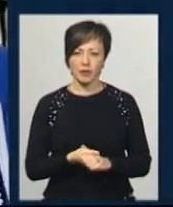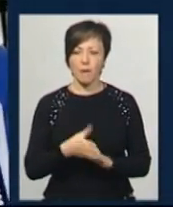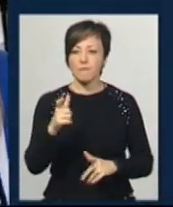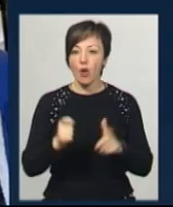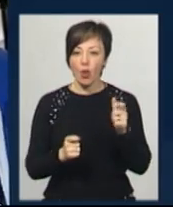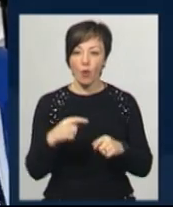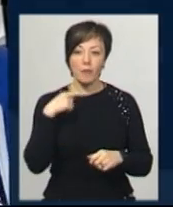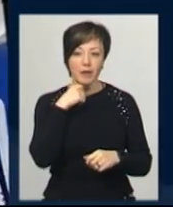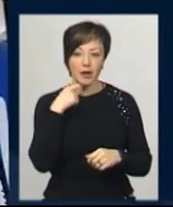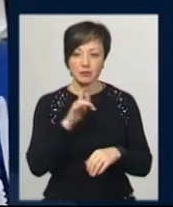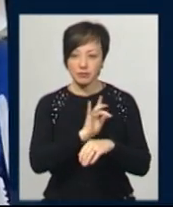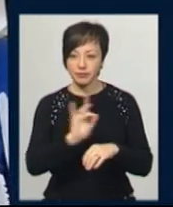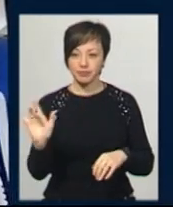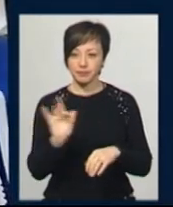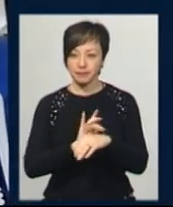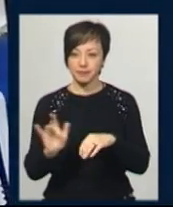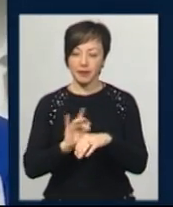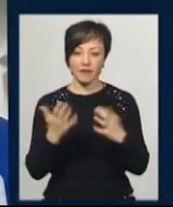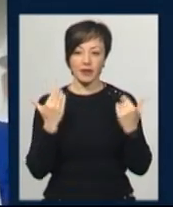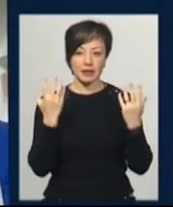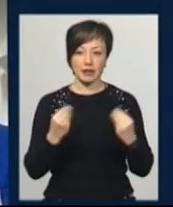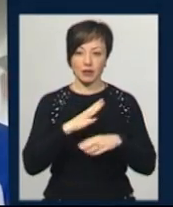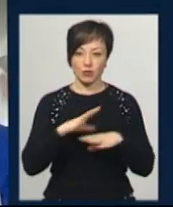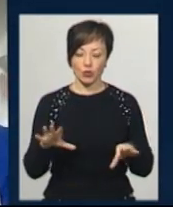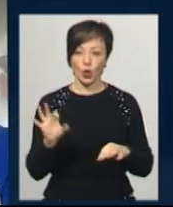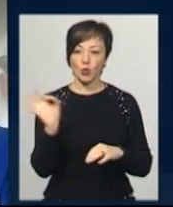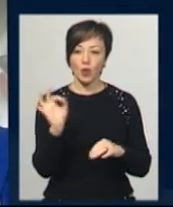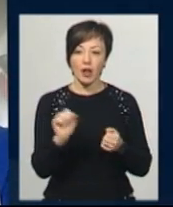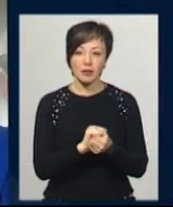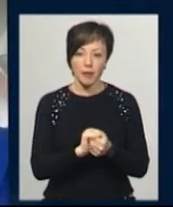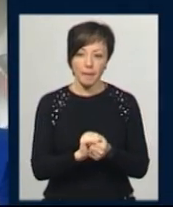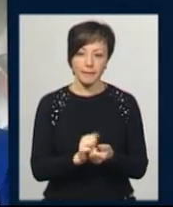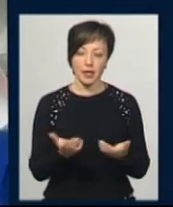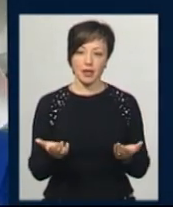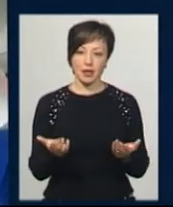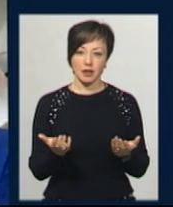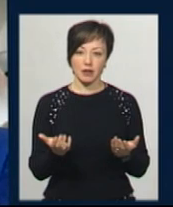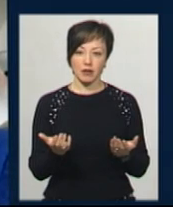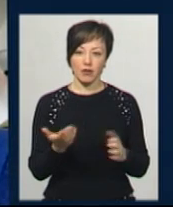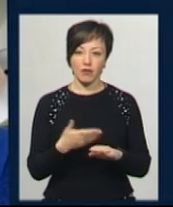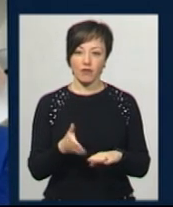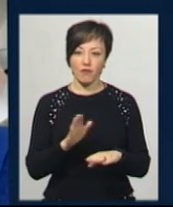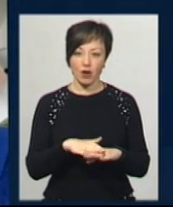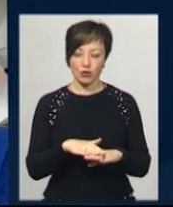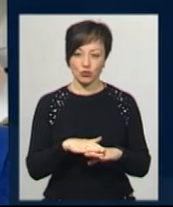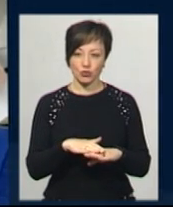молоко, м'ясо. Цього на вихідних не було. Туалетний папір досі дуже важко